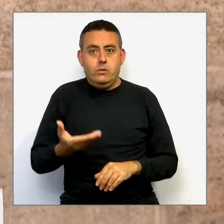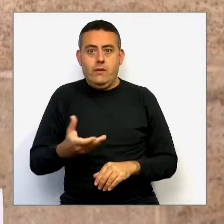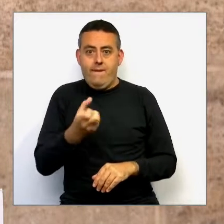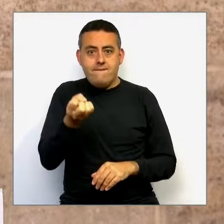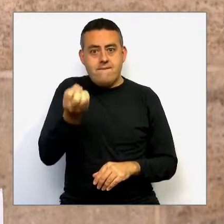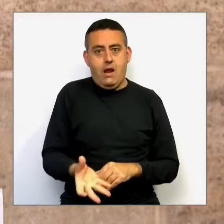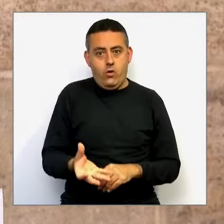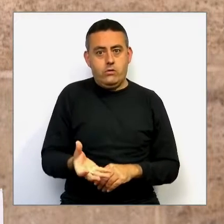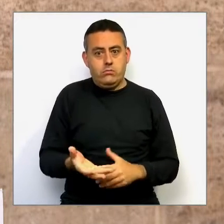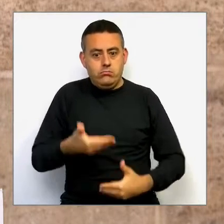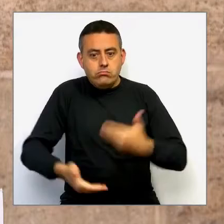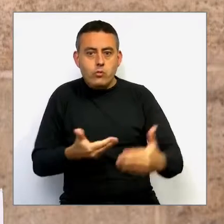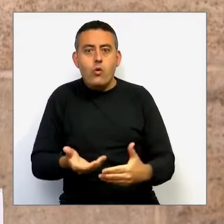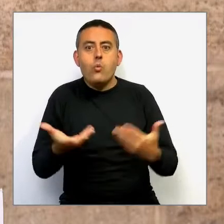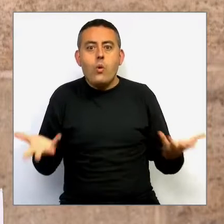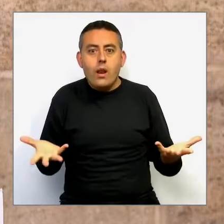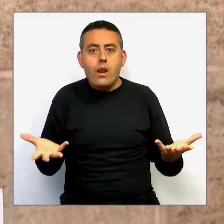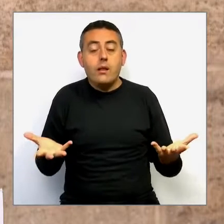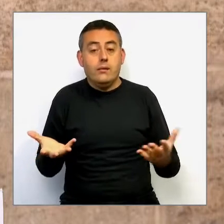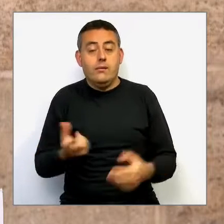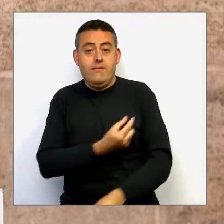la pandèmia que no és altre que la vacunació.